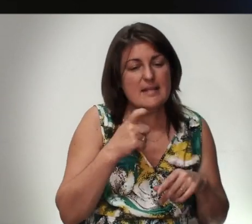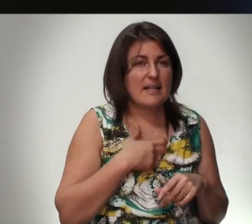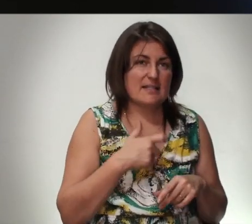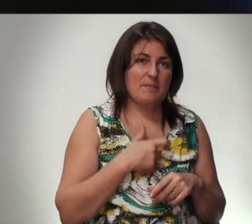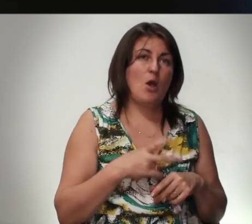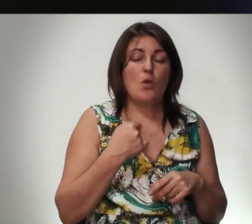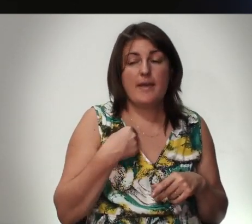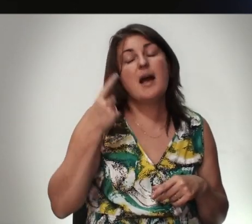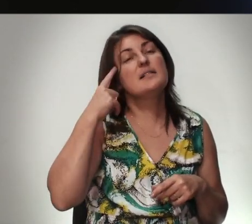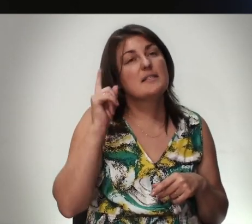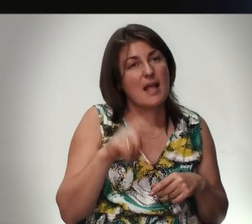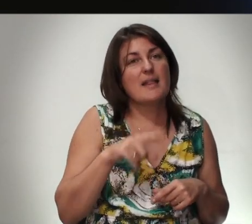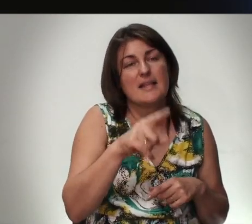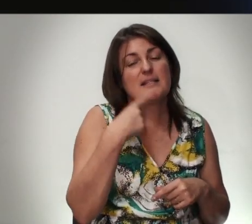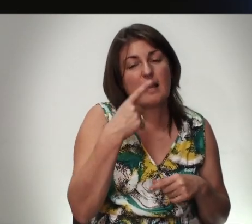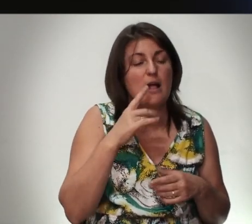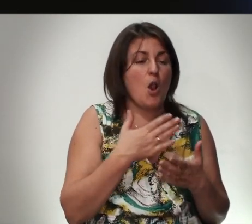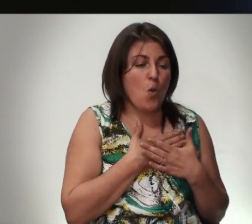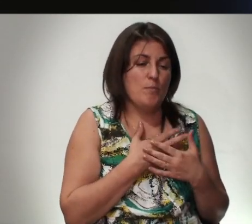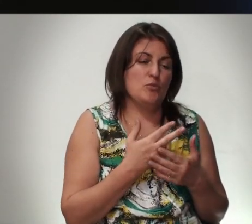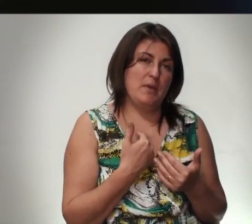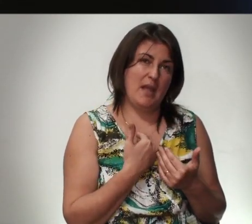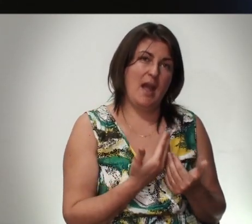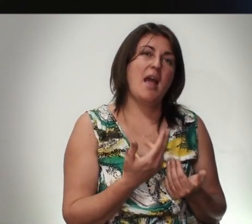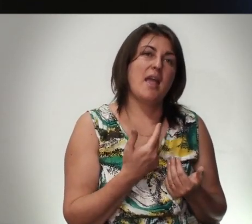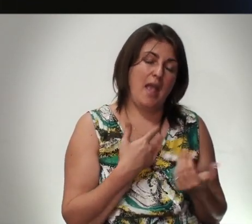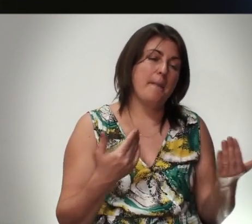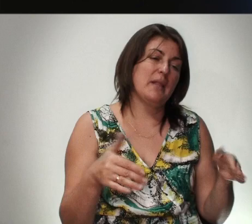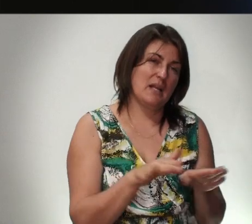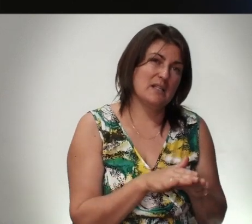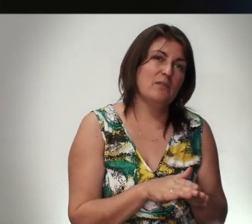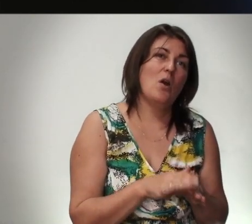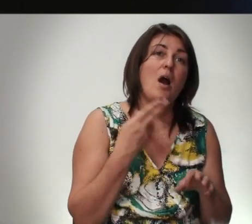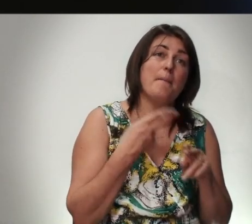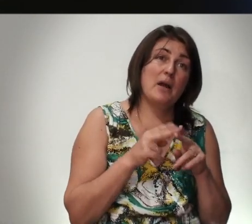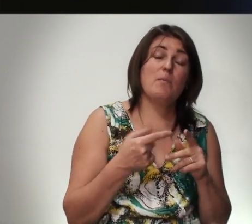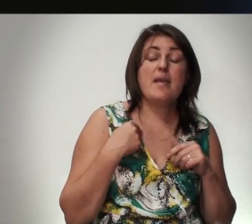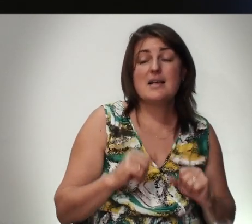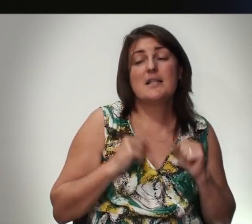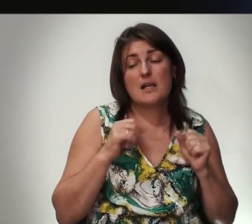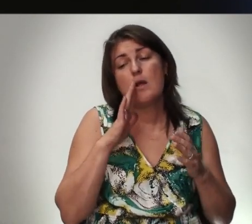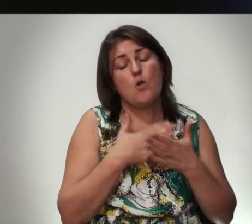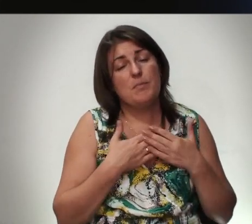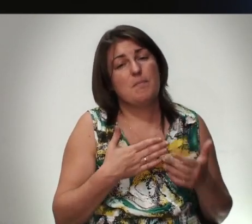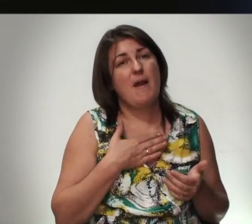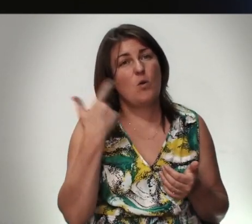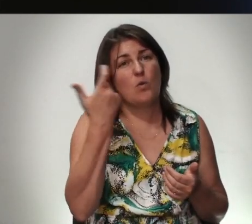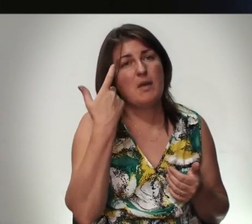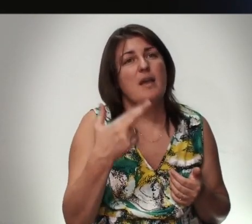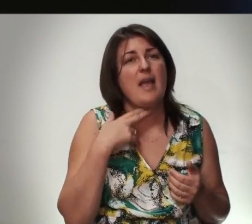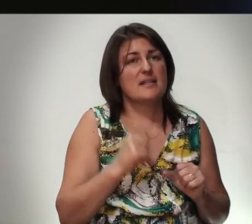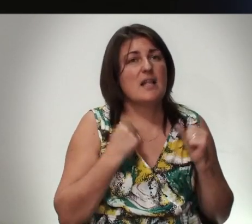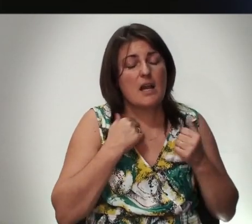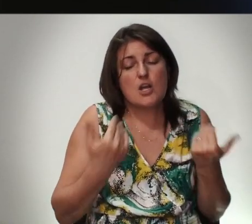Но Я Знаю Ты Сказал Любящих Меня Я Благословлю Поэтому Я Стараюсь Любить Моего Господа Я